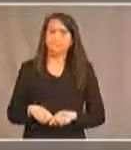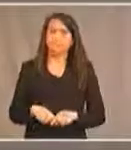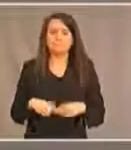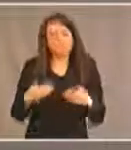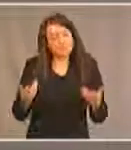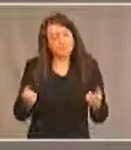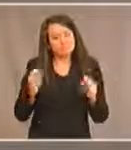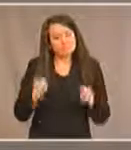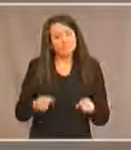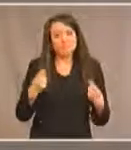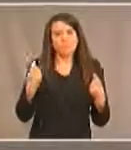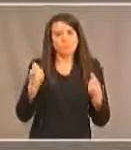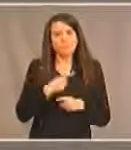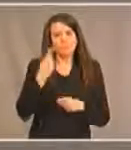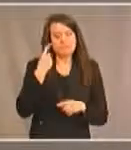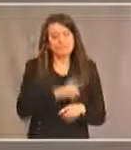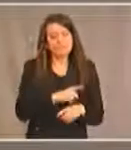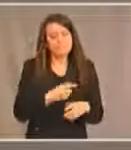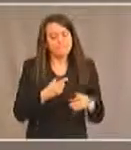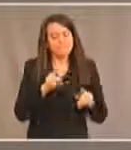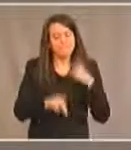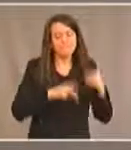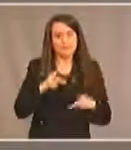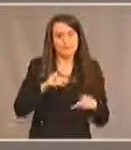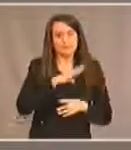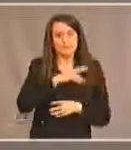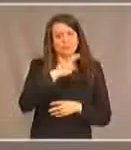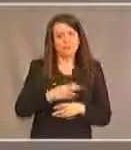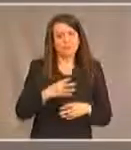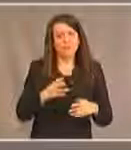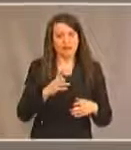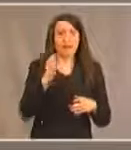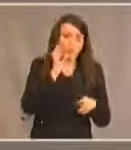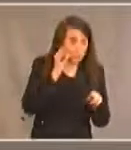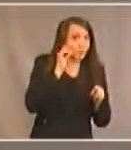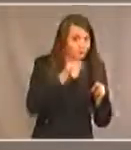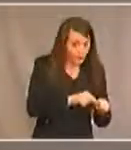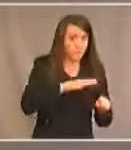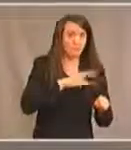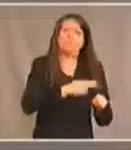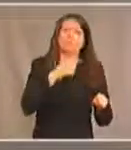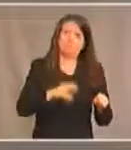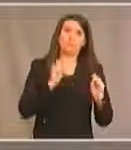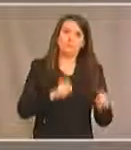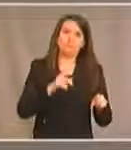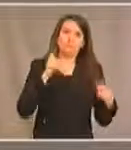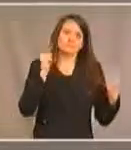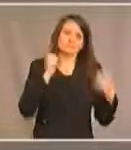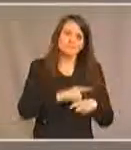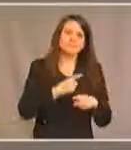Donc, peut être difficile pour les personnes ayant un handicap, personnes autochtones ayant handicap à